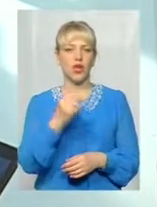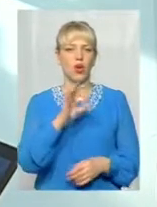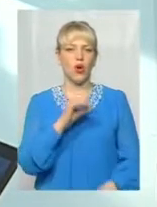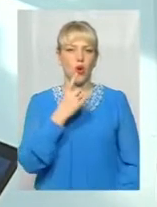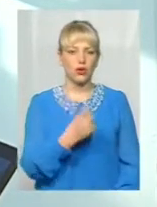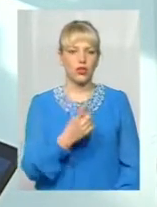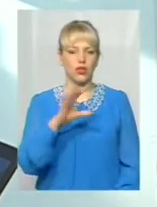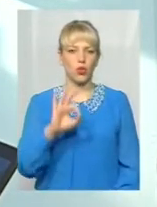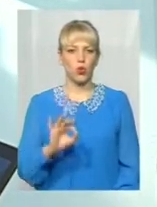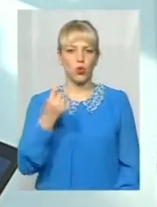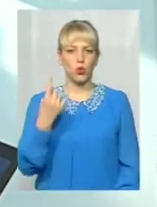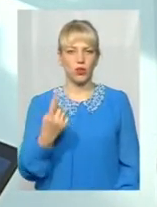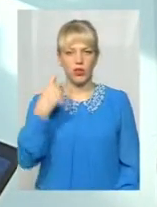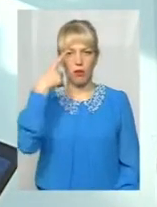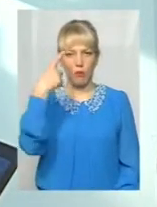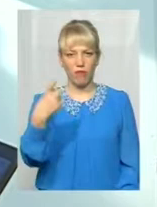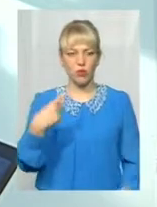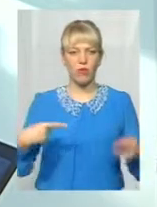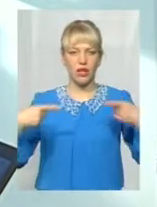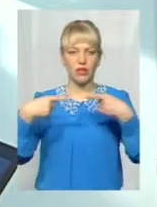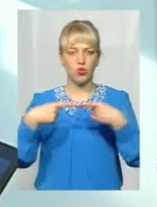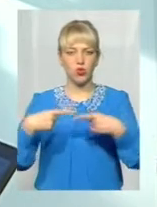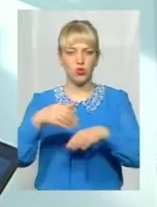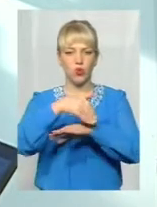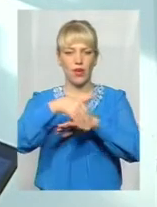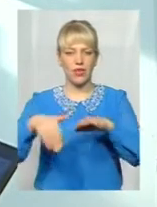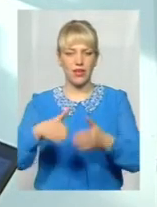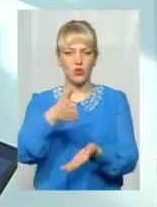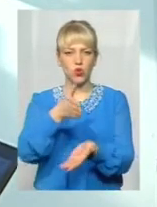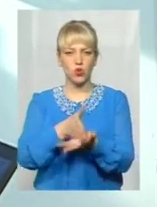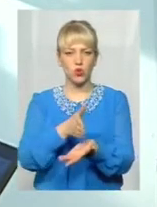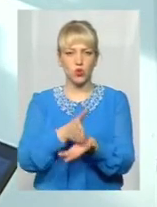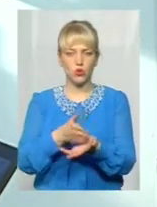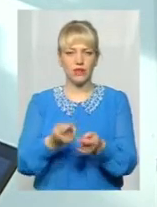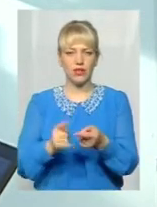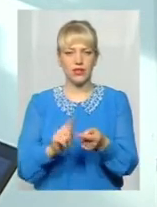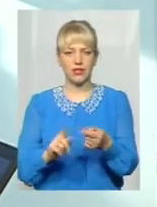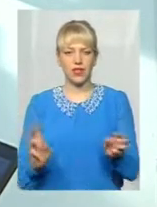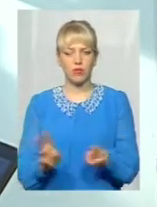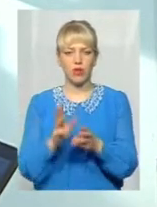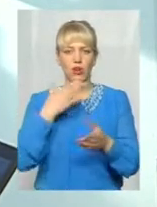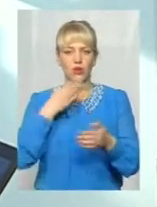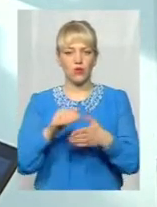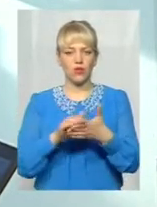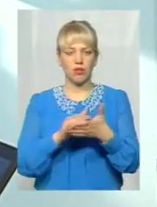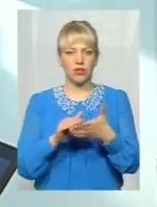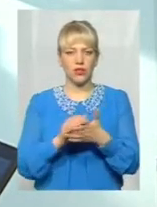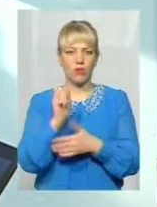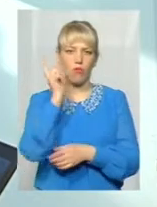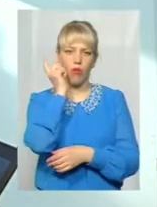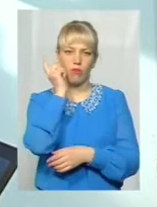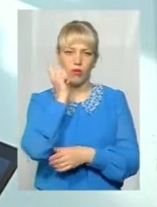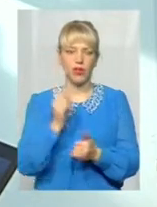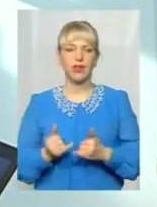повідомляти точну адресу розташування цієї пожежі, своє прізвище, мобільний телефон, для того, щоб з вами могли